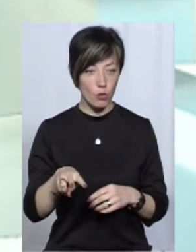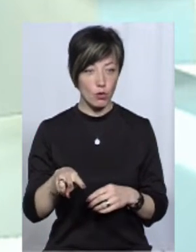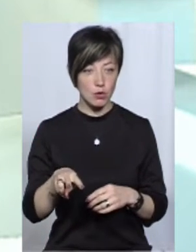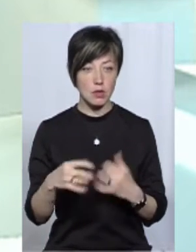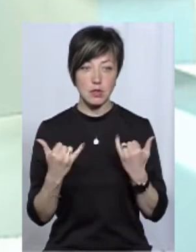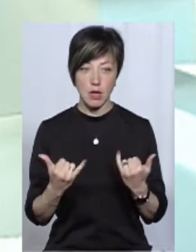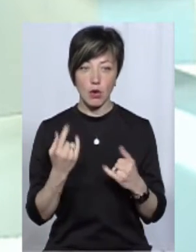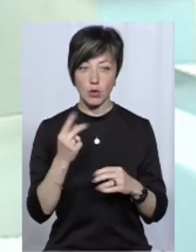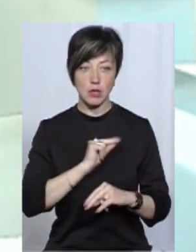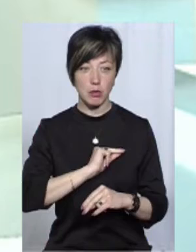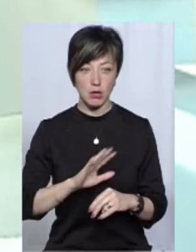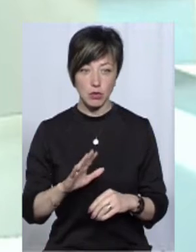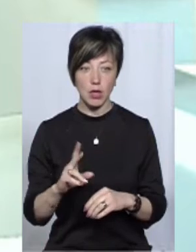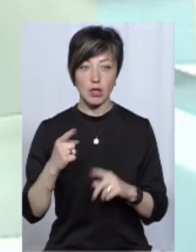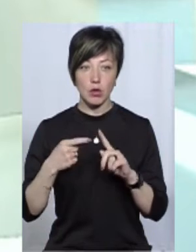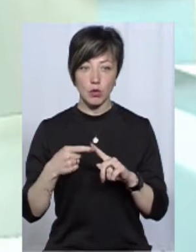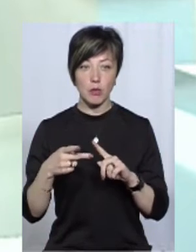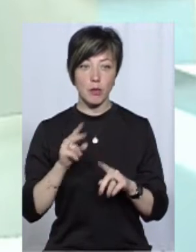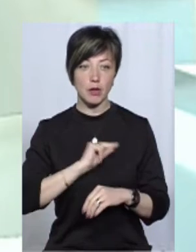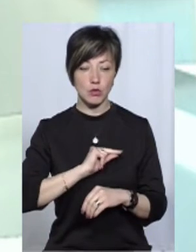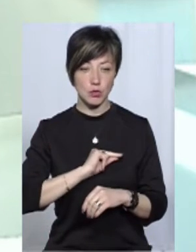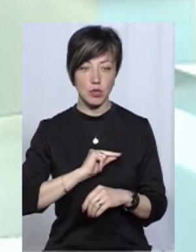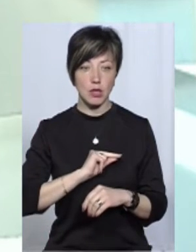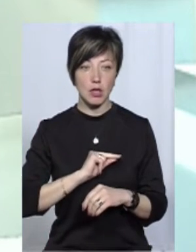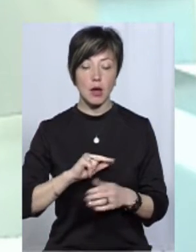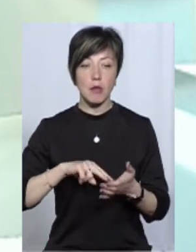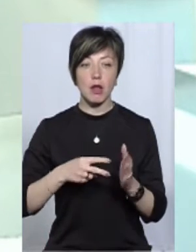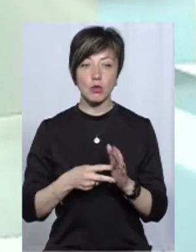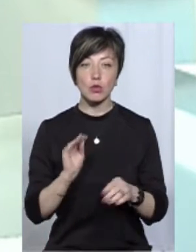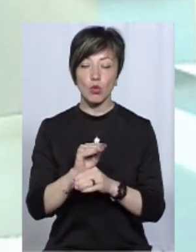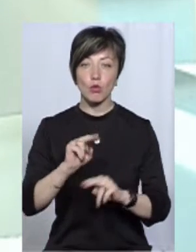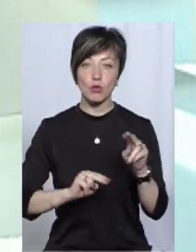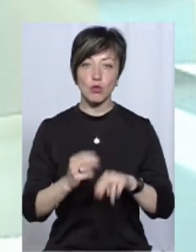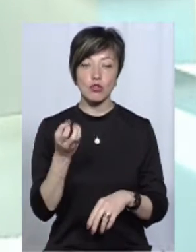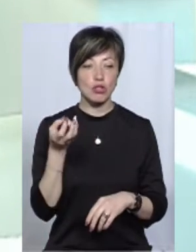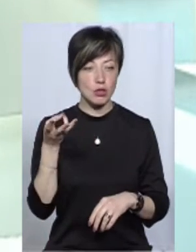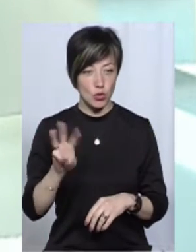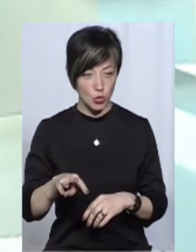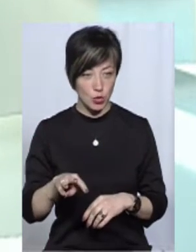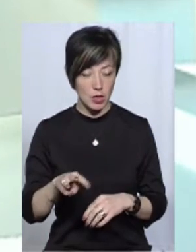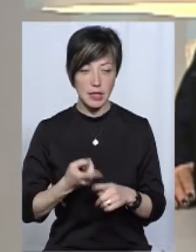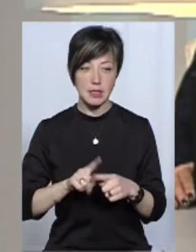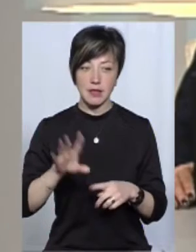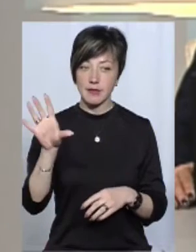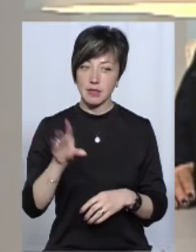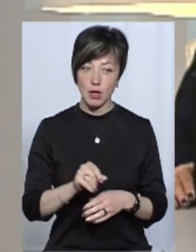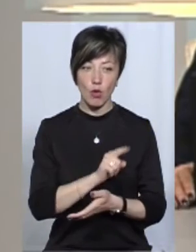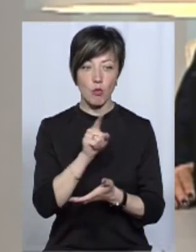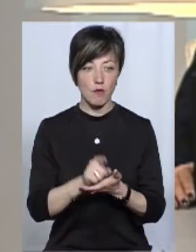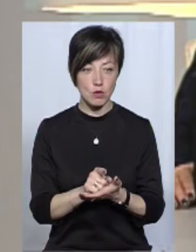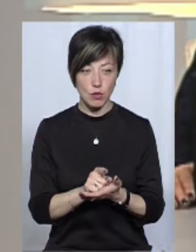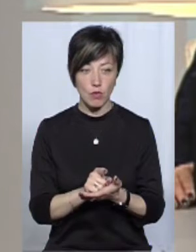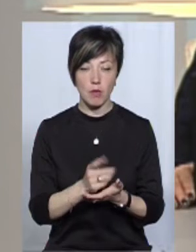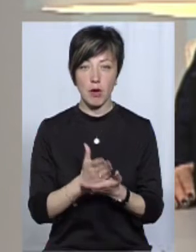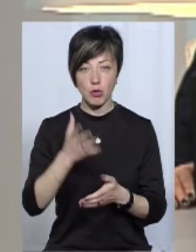ну зараз один не працює реактор, на одному працюючому реактору. Планується добудова ще трьох реакторів. Це все обов